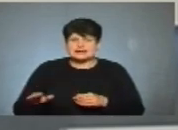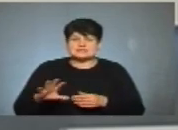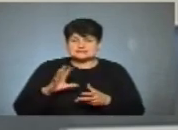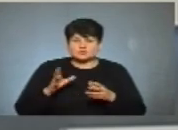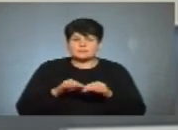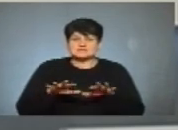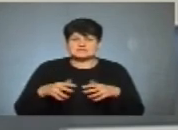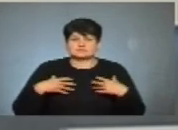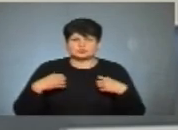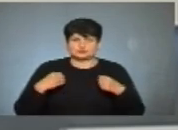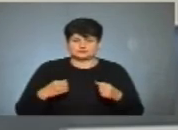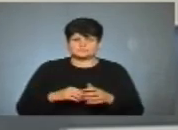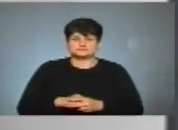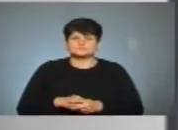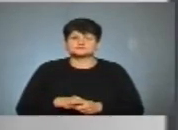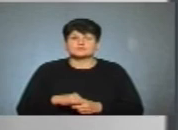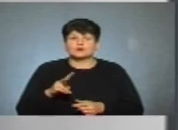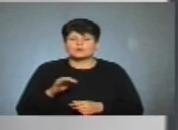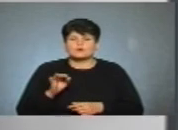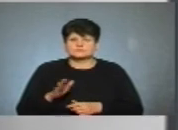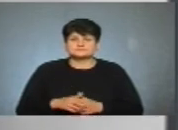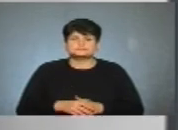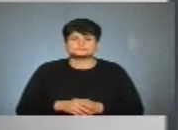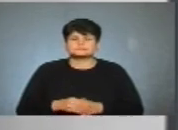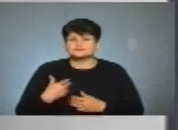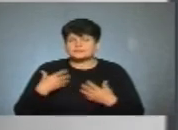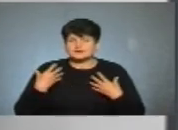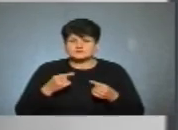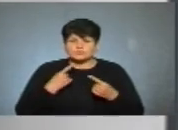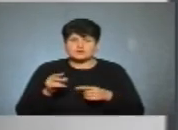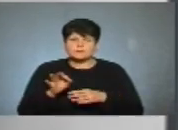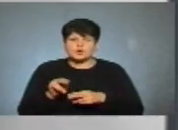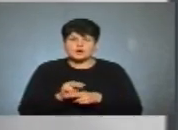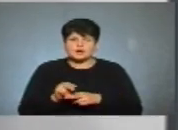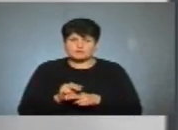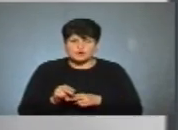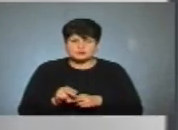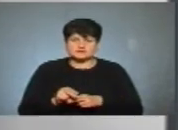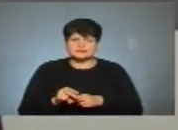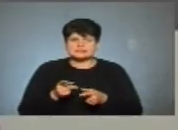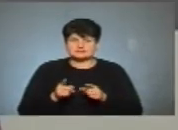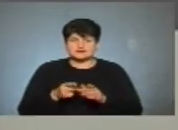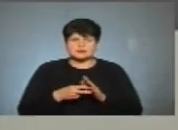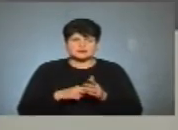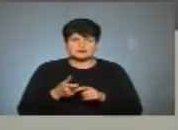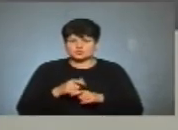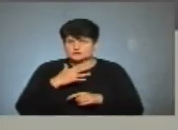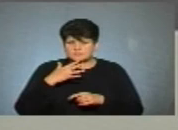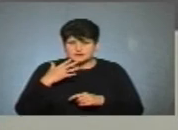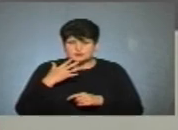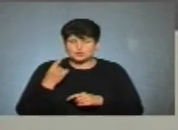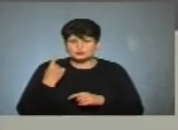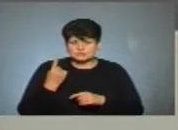місцями здорової повідомі. Це зрозуміло. Дякую. Любов. Я вже казала про ремонти. Насправді, планів дуже багато, але